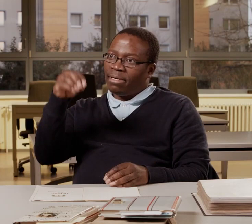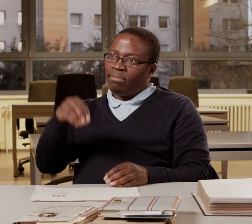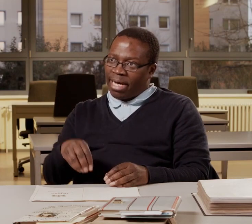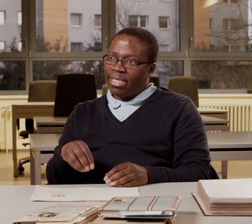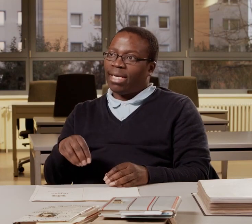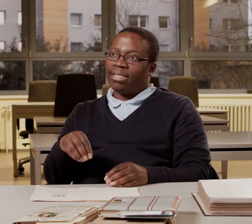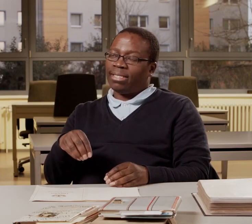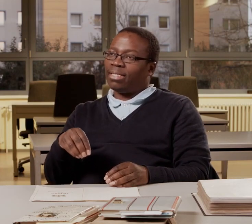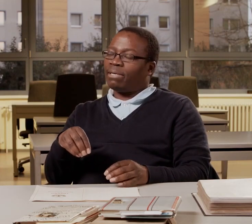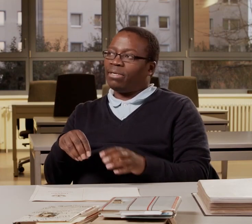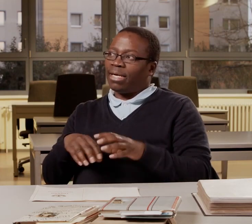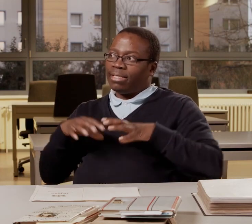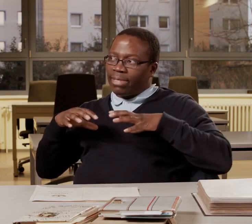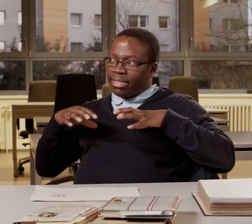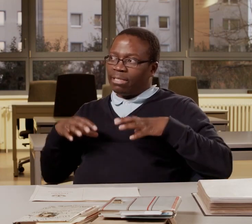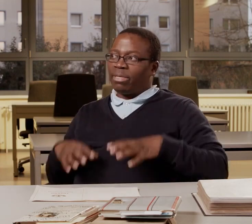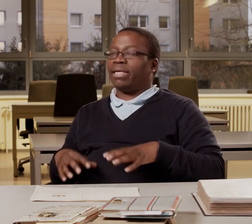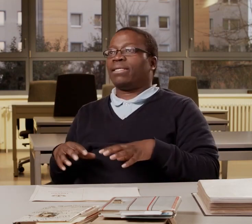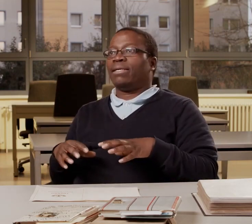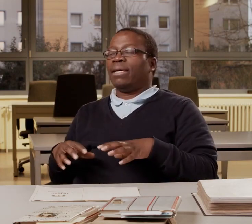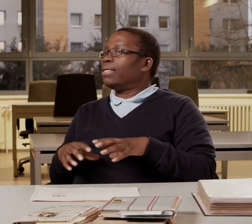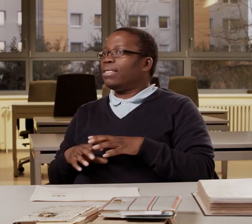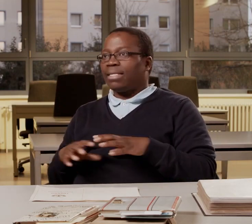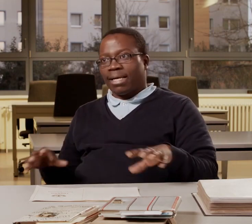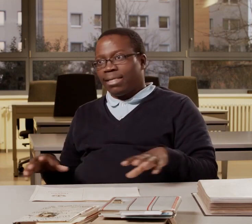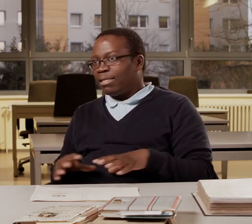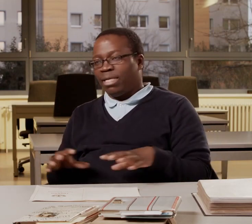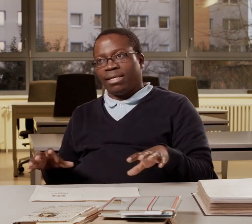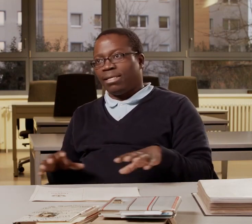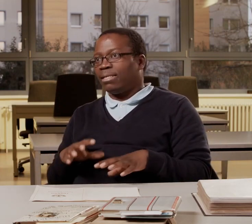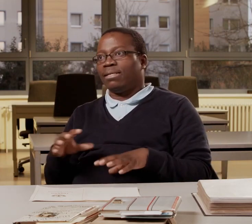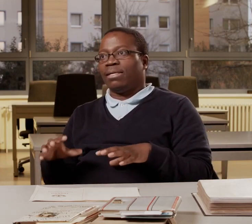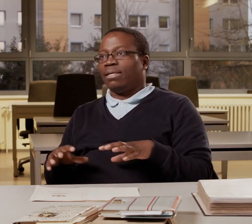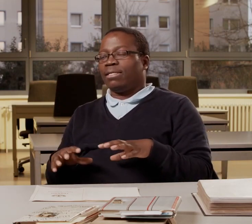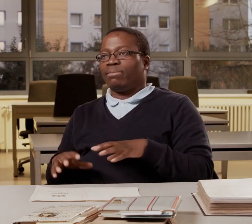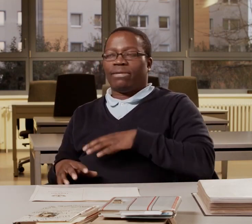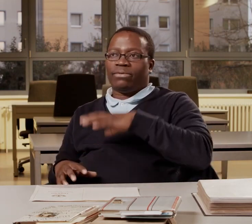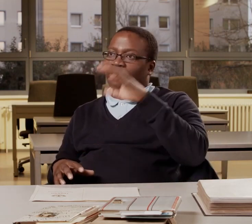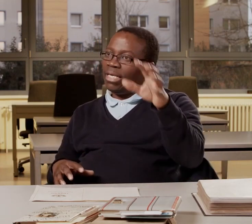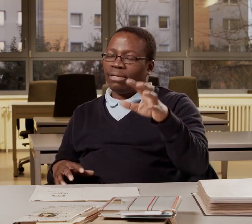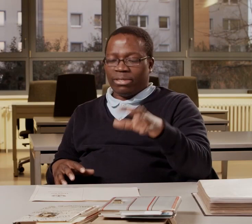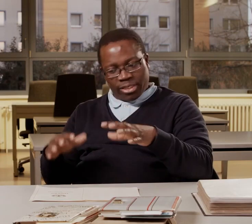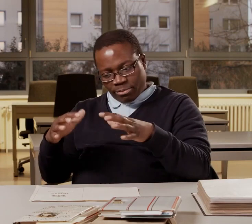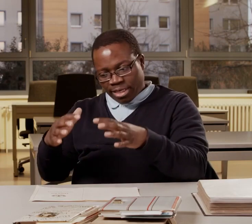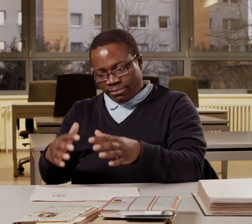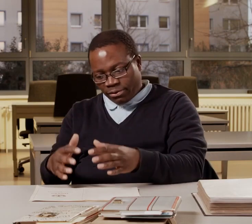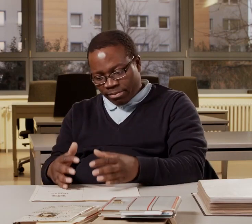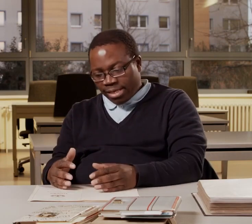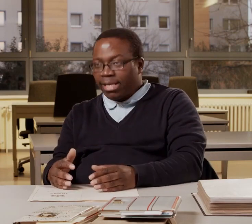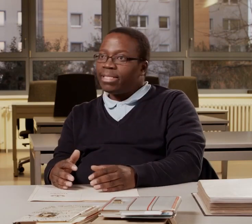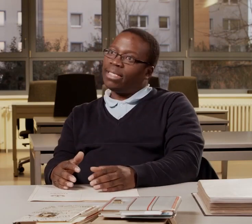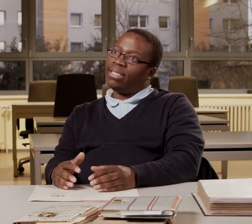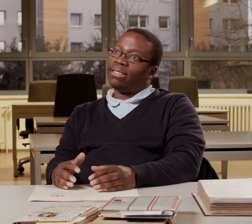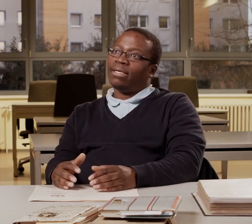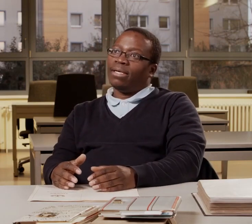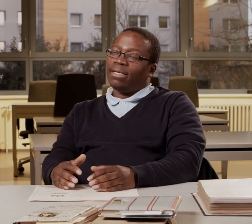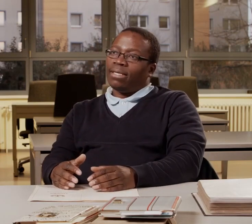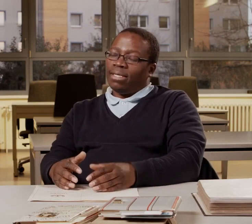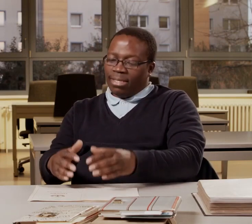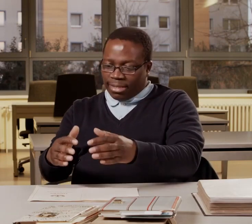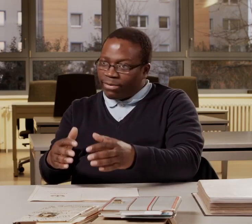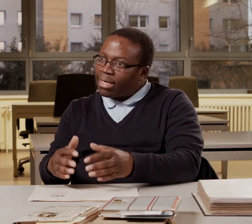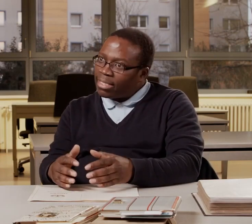ich mich als mein Land. Deshalb alles, was ich mache, ich sage nicht mehr, ich mache für irgendwas, sondern ich mache für mein Land hier.